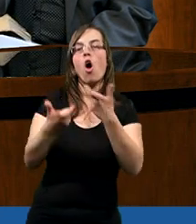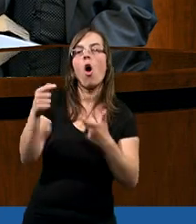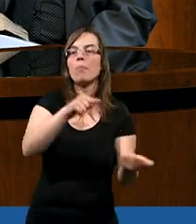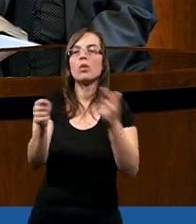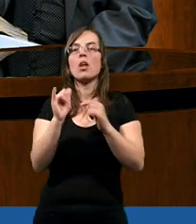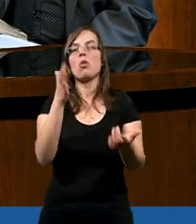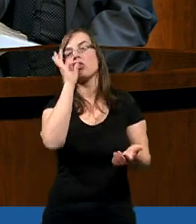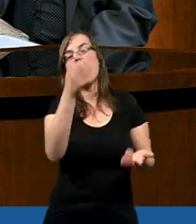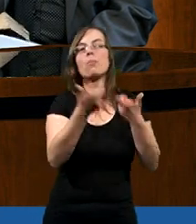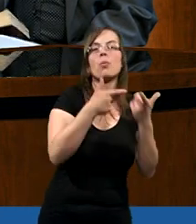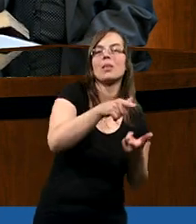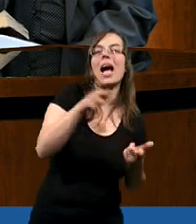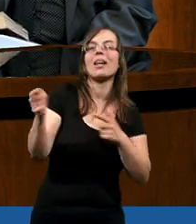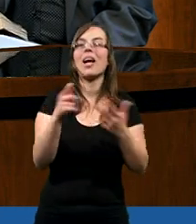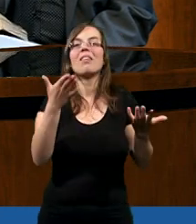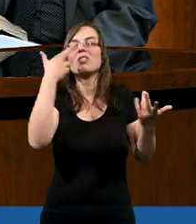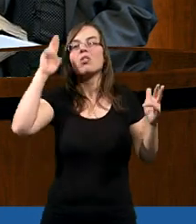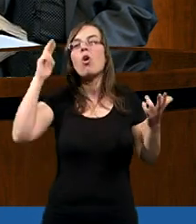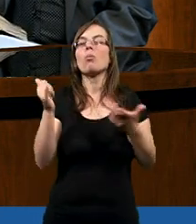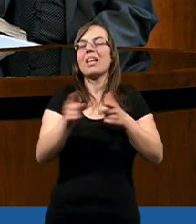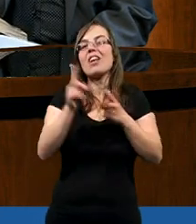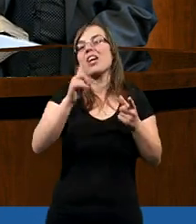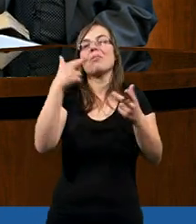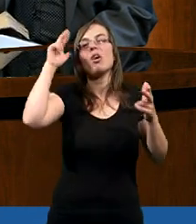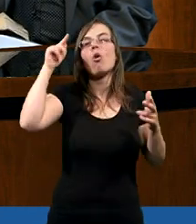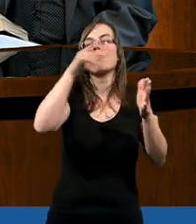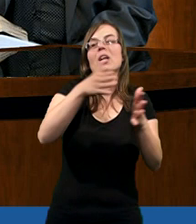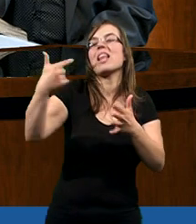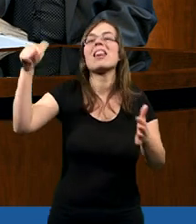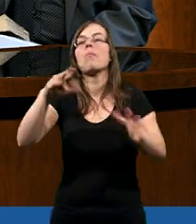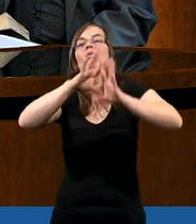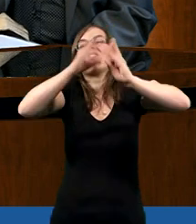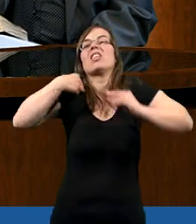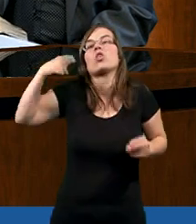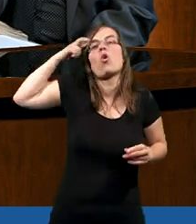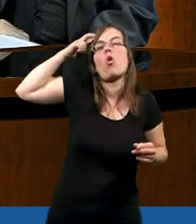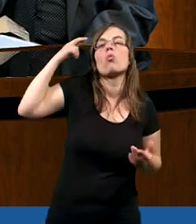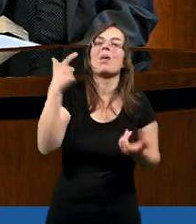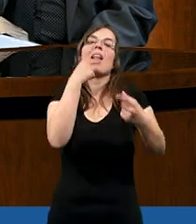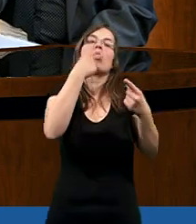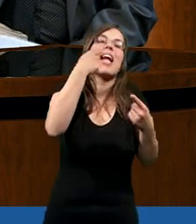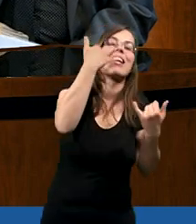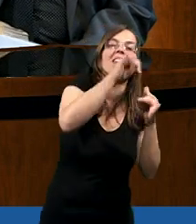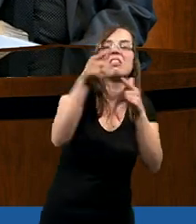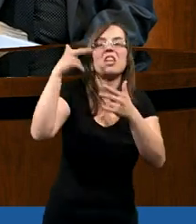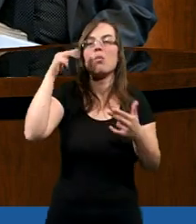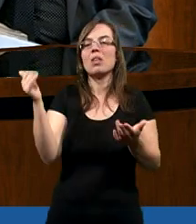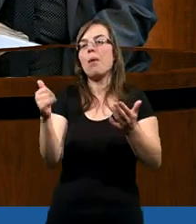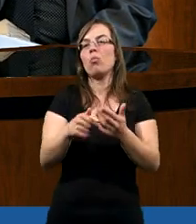czy tamto robią i to bardzo dobrze robią. robią. porządku wszystko się tak, ja nie muszę wszystkiego rozumieć, wiedzieć.